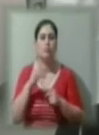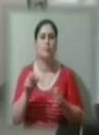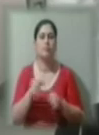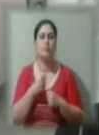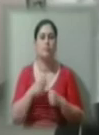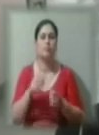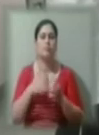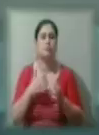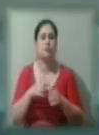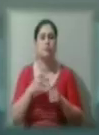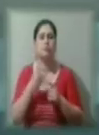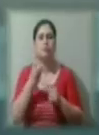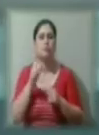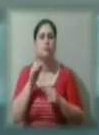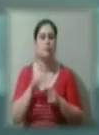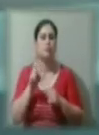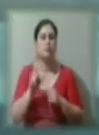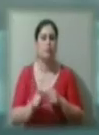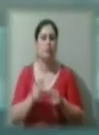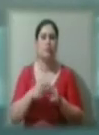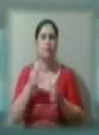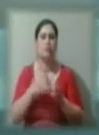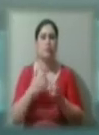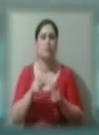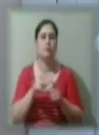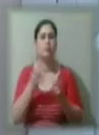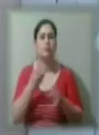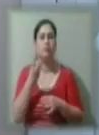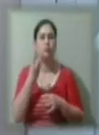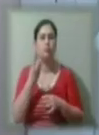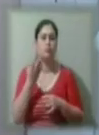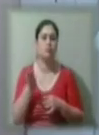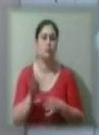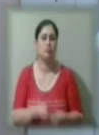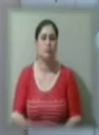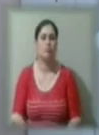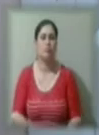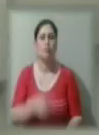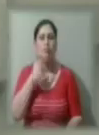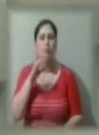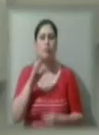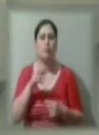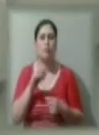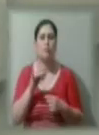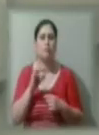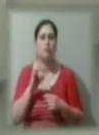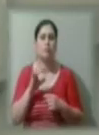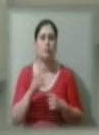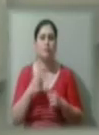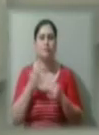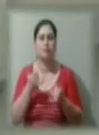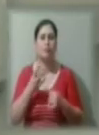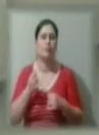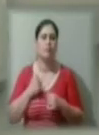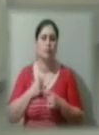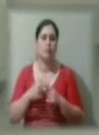300 тисяч населення. Для Херсучини таких потрібно мінімум три, говорить Олена Марценіус. Сьогодні, на жаль, він лише